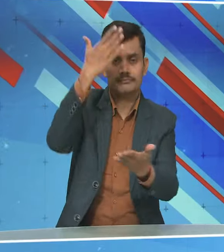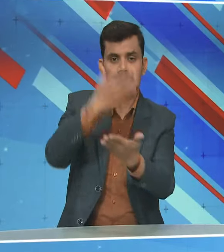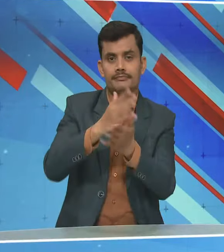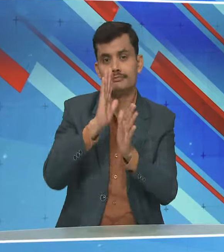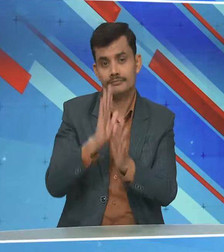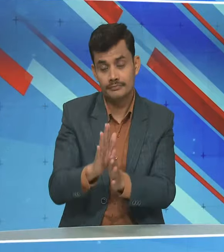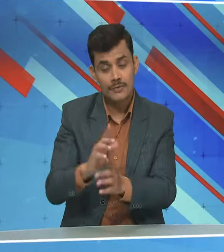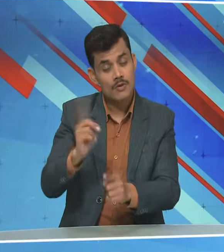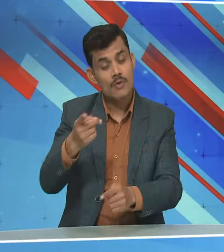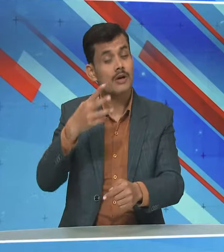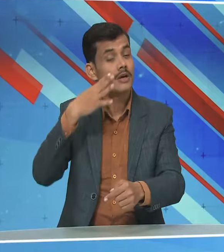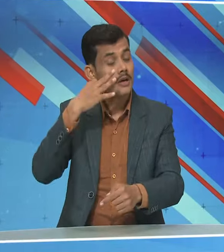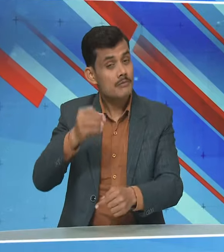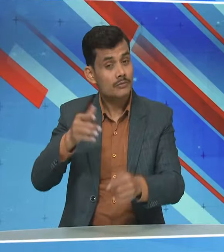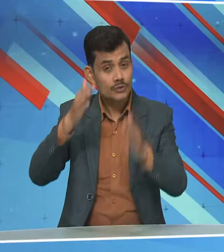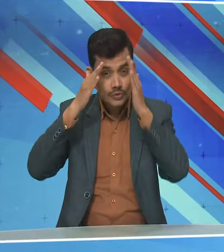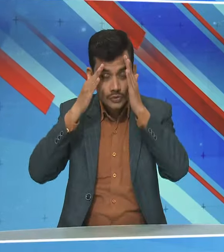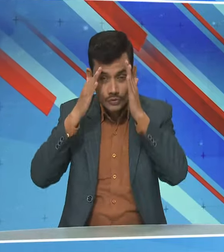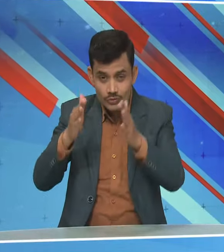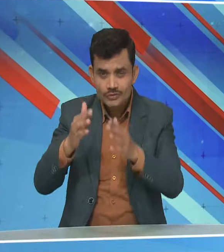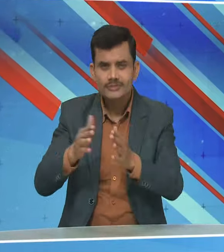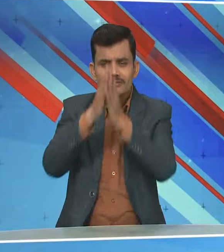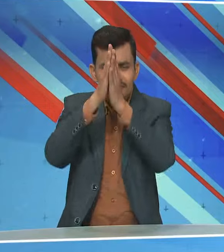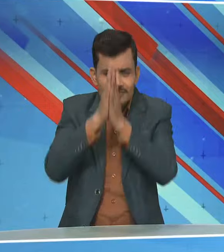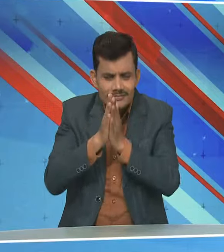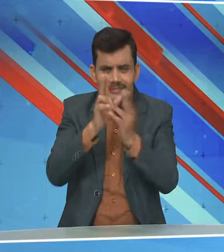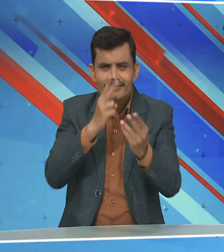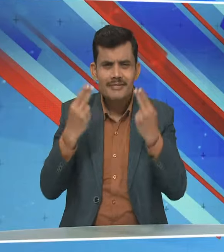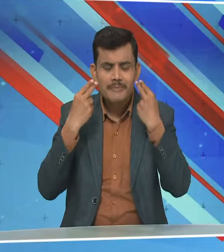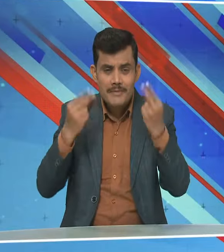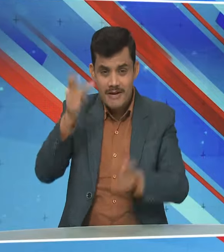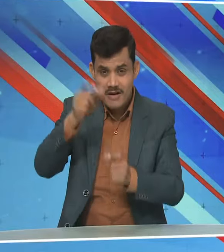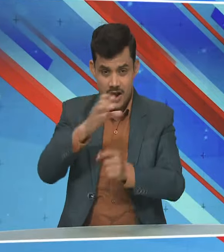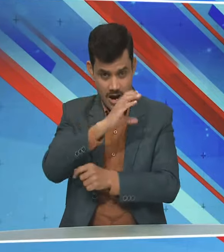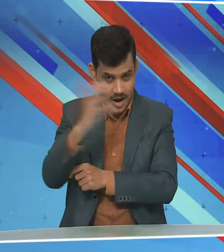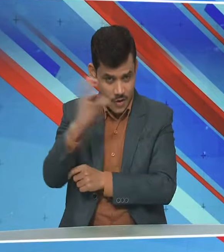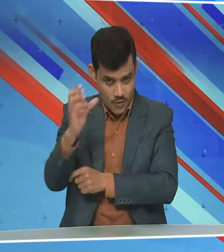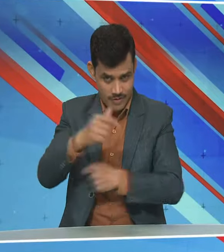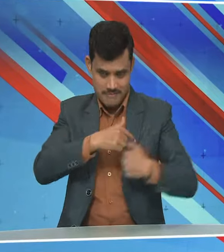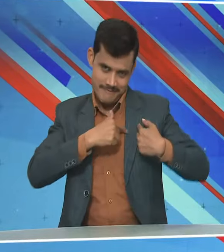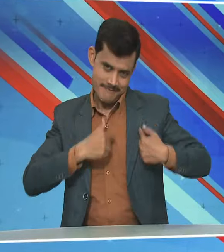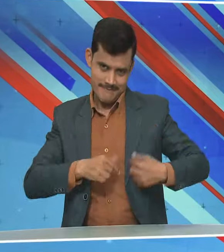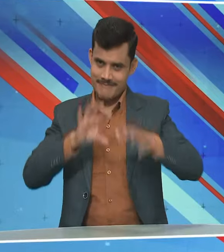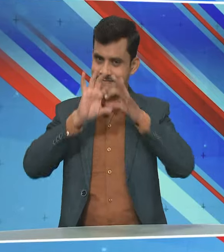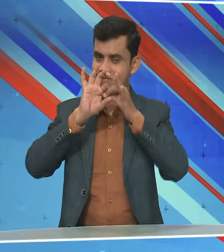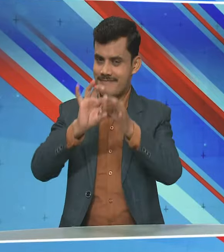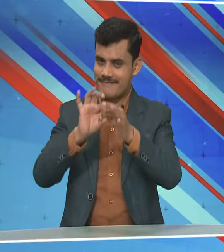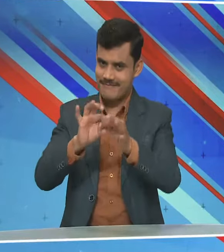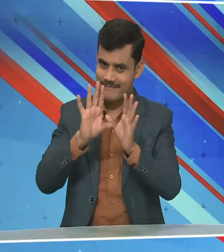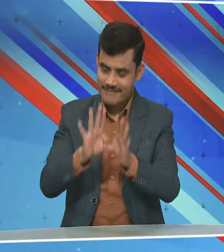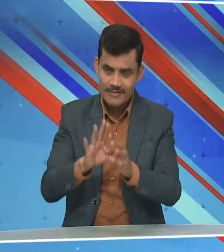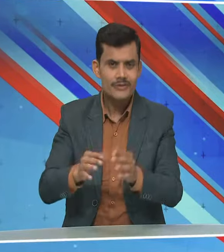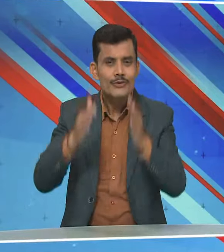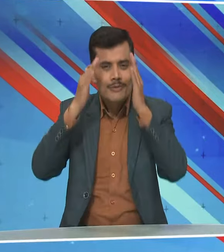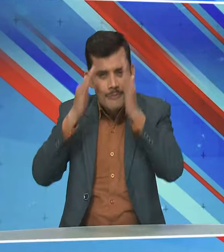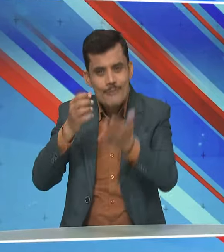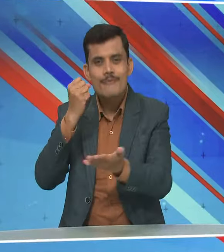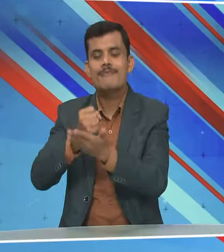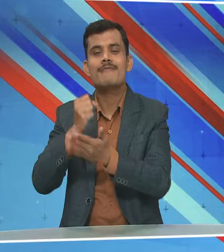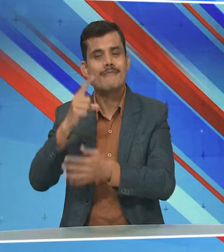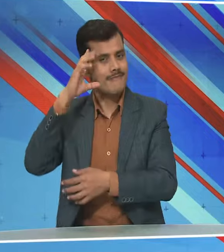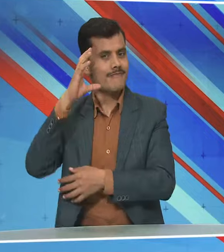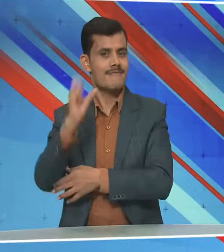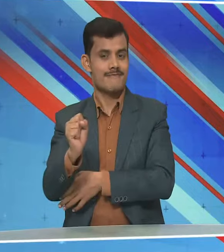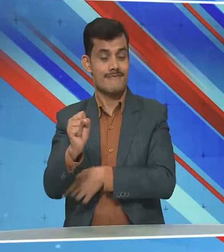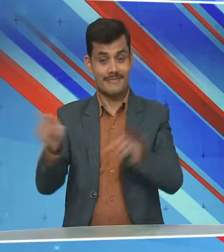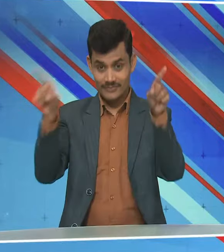और प्रायोरिटी है कि जो आस्था के हमारे स्थल है जहां पर करोडों लोगों की आस्थाएं जुड़ी है हमें उनको भी ध्यान में रखना है और